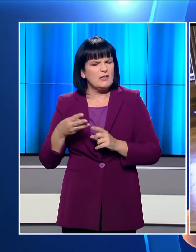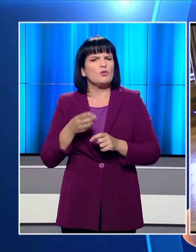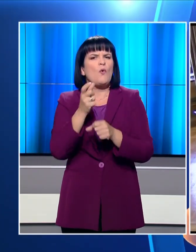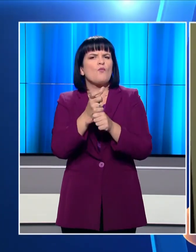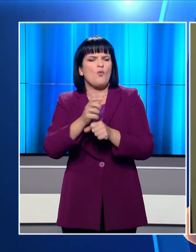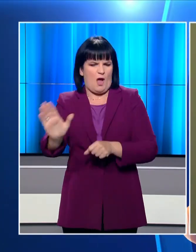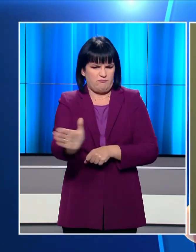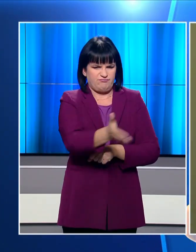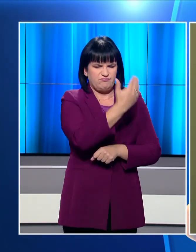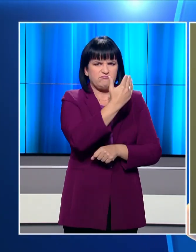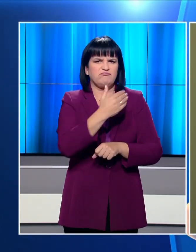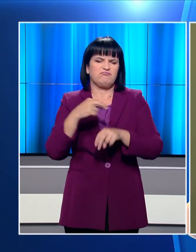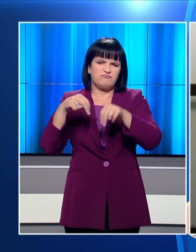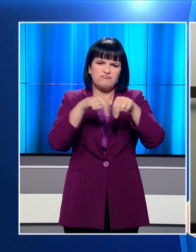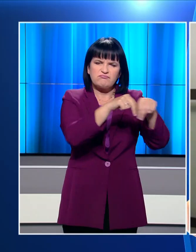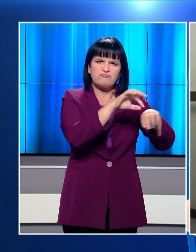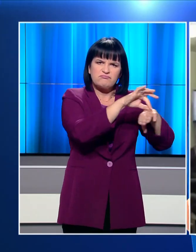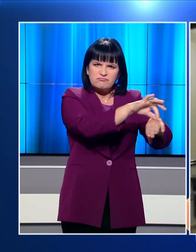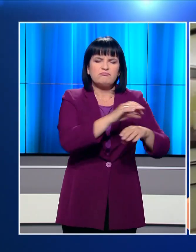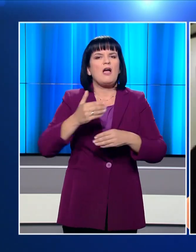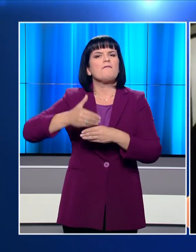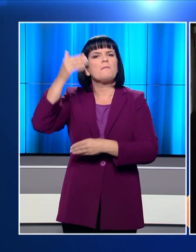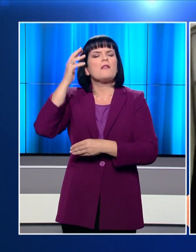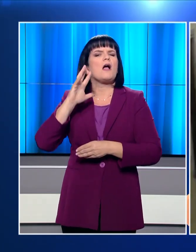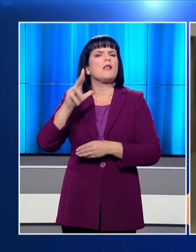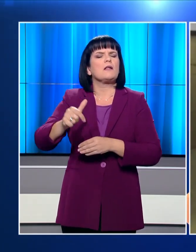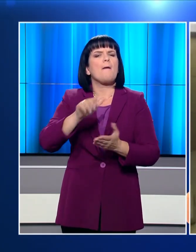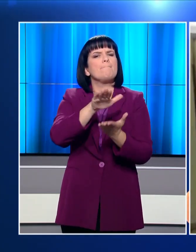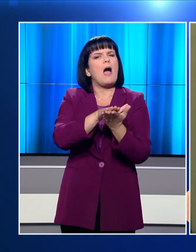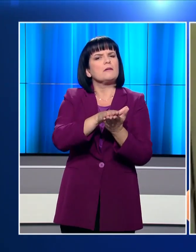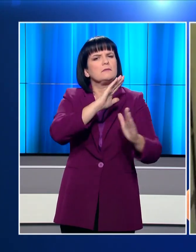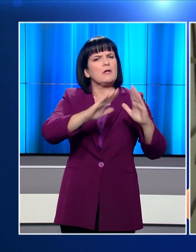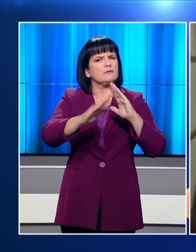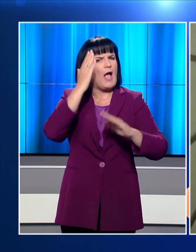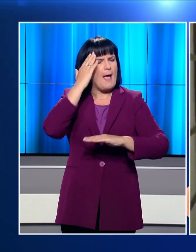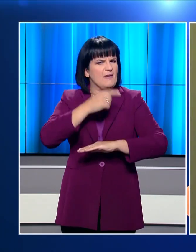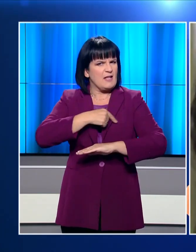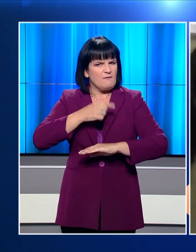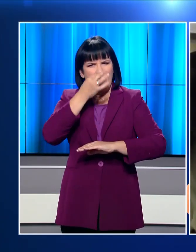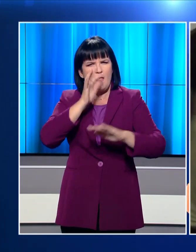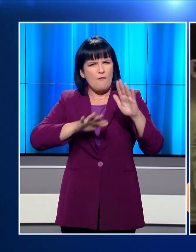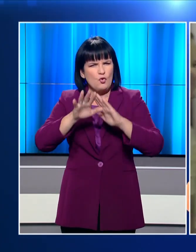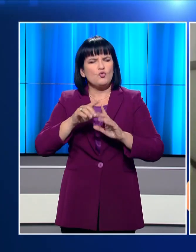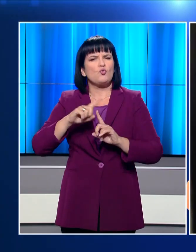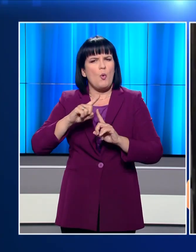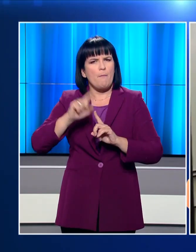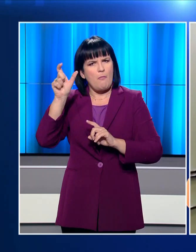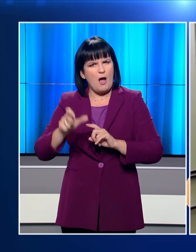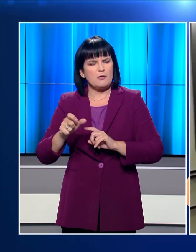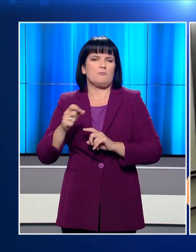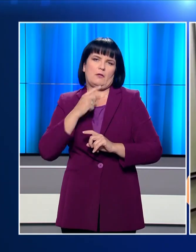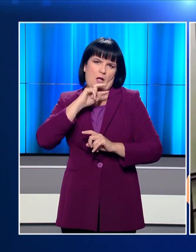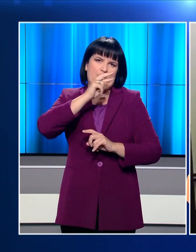είναι μακρινό. Με φώτο την αποκάλυψη εγγράφου από την καθημερινή για τους προστατευόμενους μάρτυρες, η επικεφαλής κατά της διαφθοράς Ελένη Τουλουπάκη περνά στην